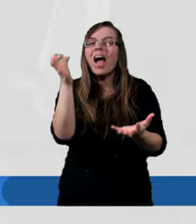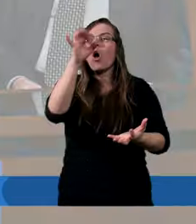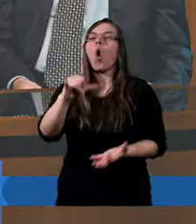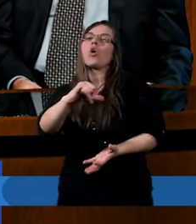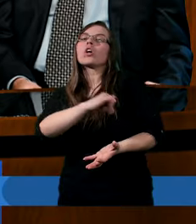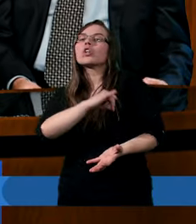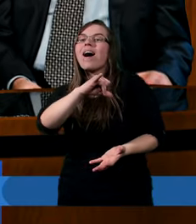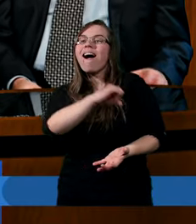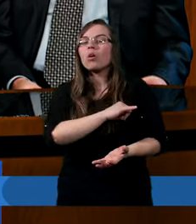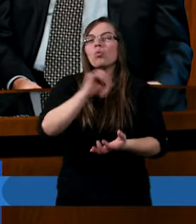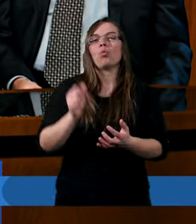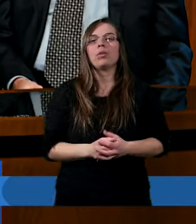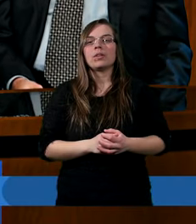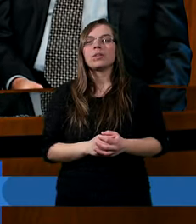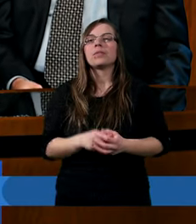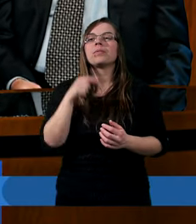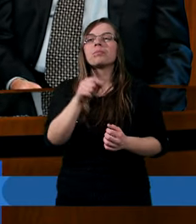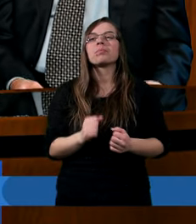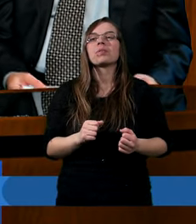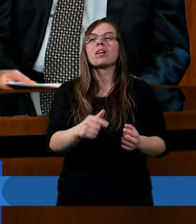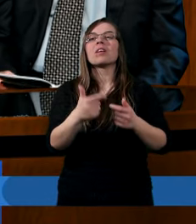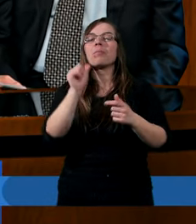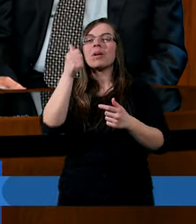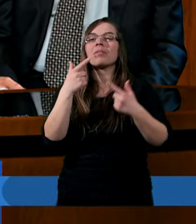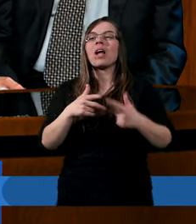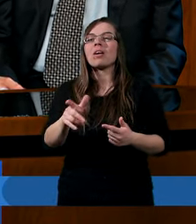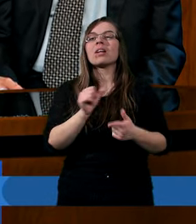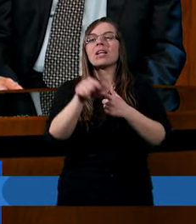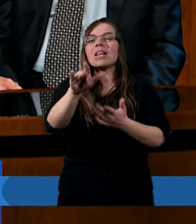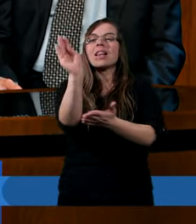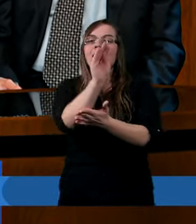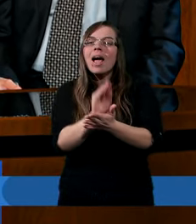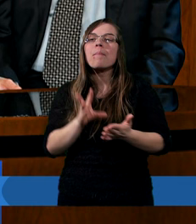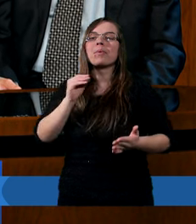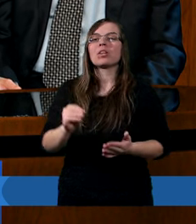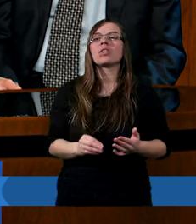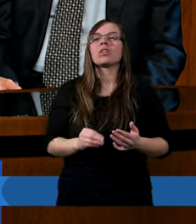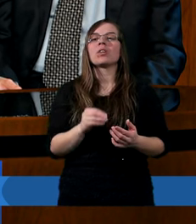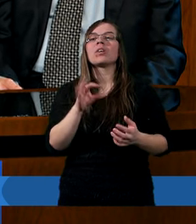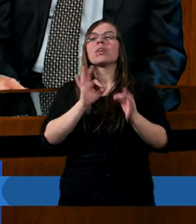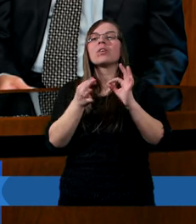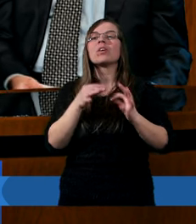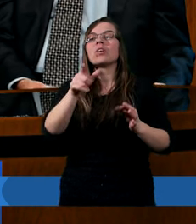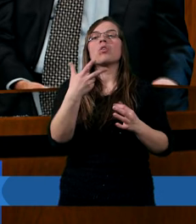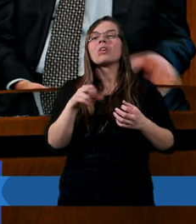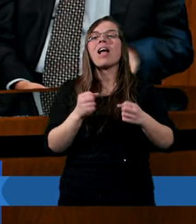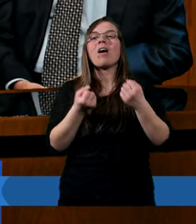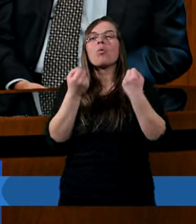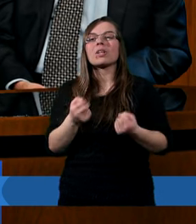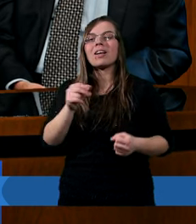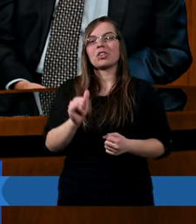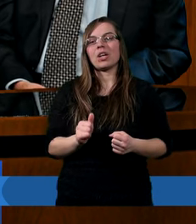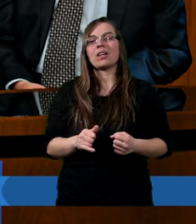No, w dziewiątym wierszu dalej jest napisane o grzechu, gdyż nie uwierzyli